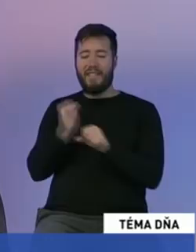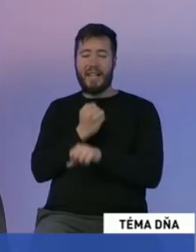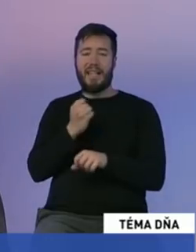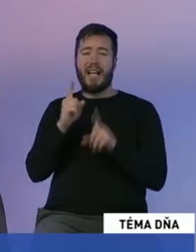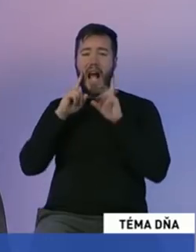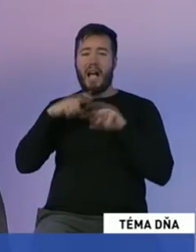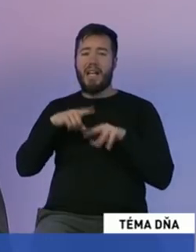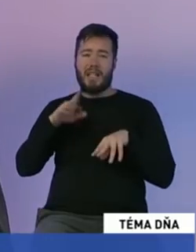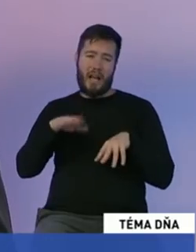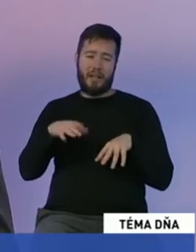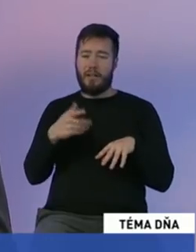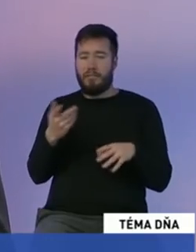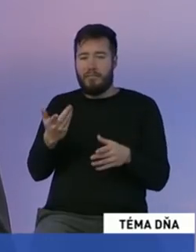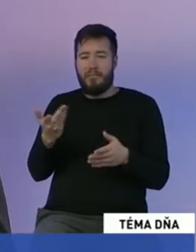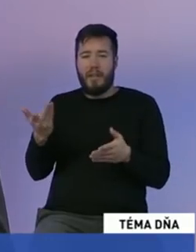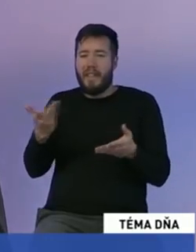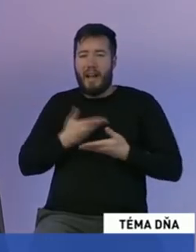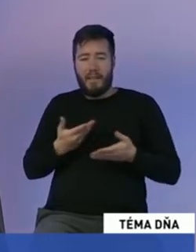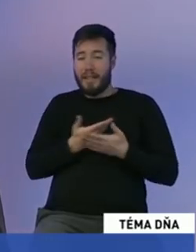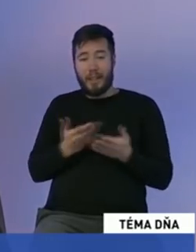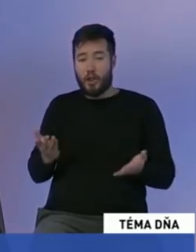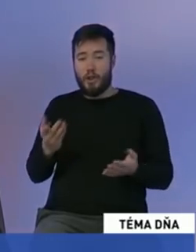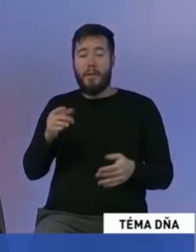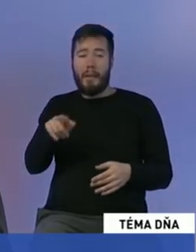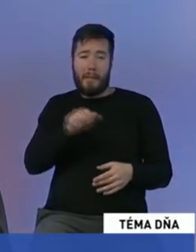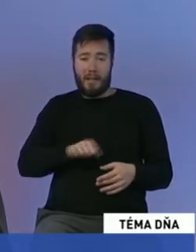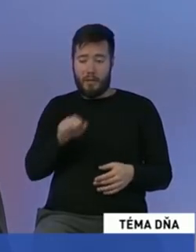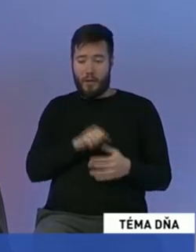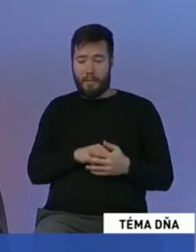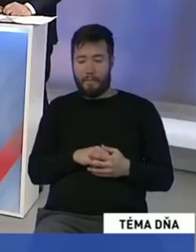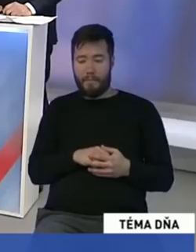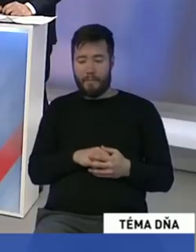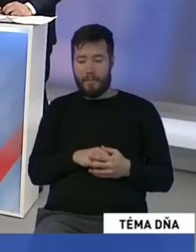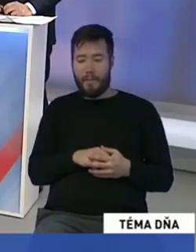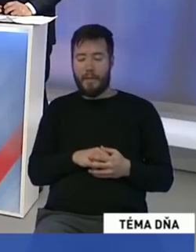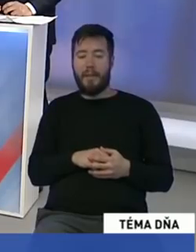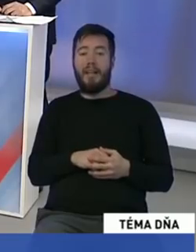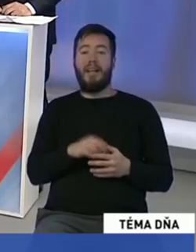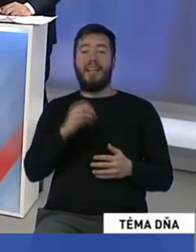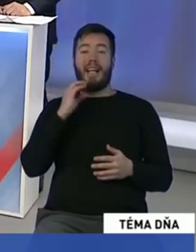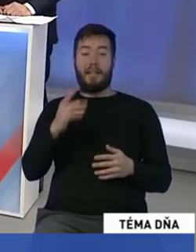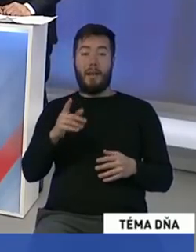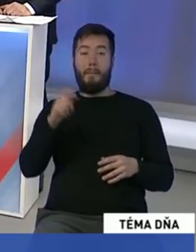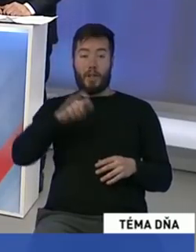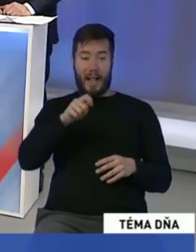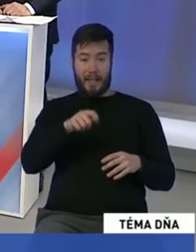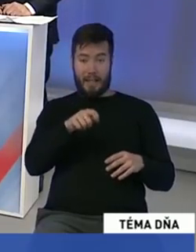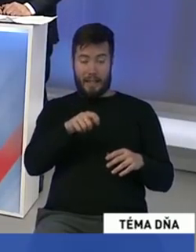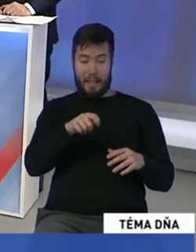neprináša do mesta. Treba povedať, že nevidím akokoľvek súvislo s tým, aby už raz zvolení poslanci